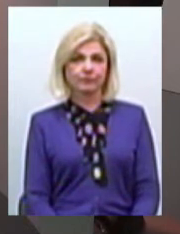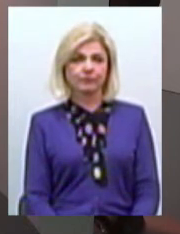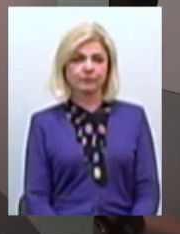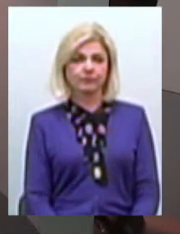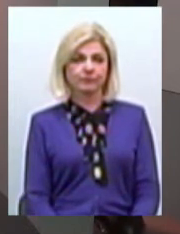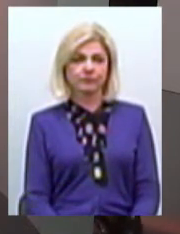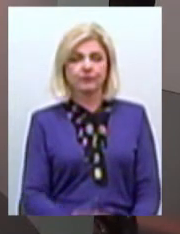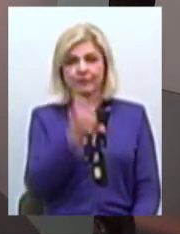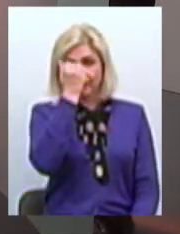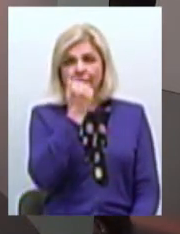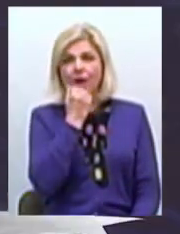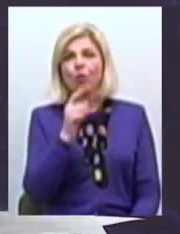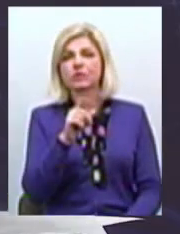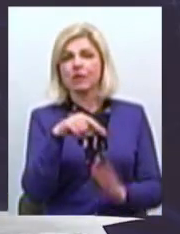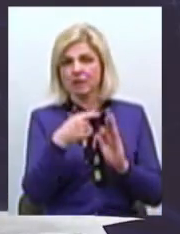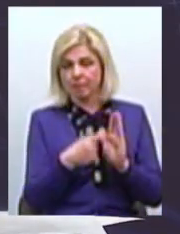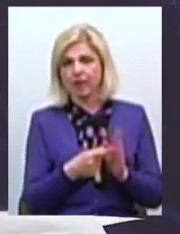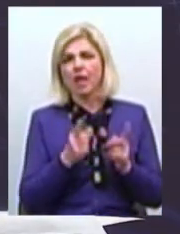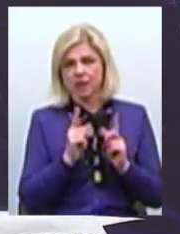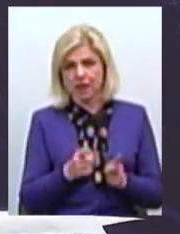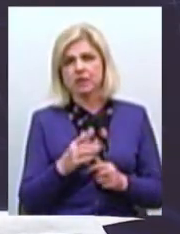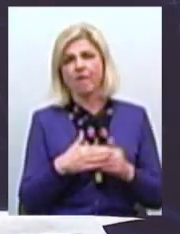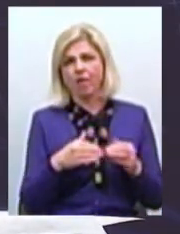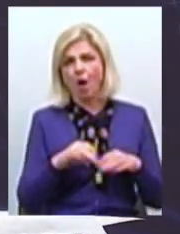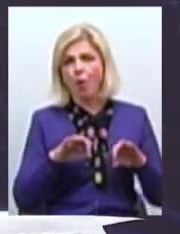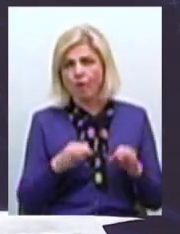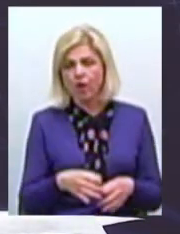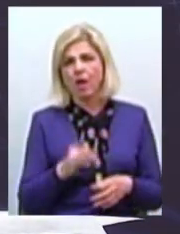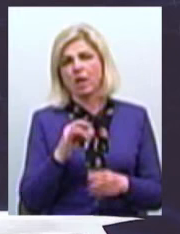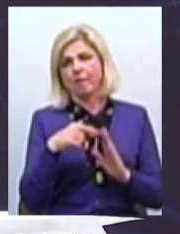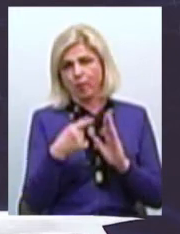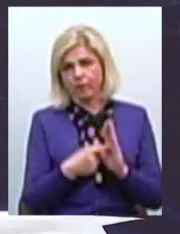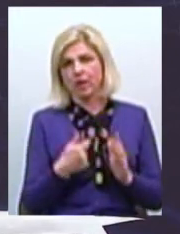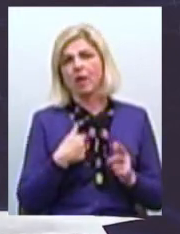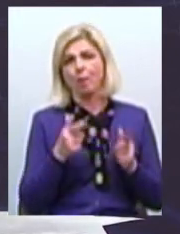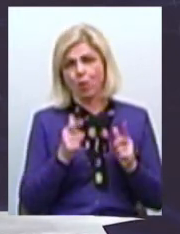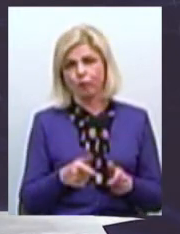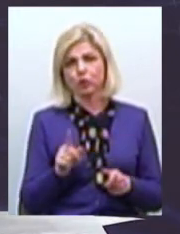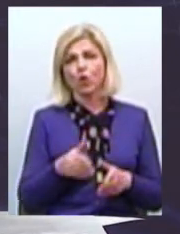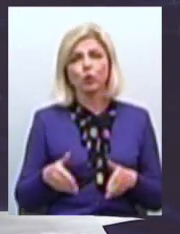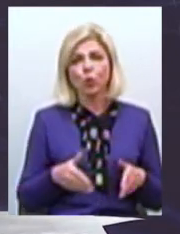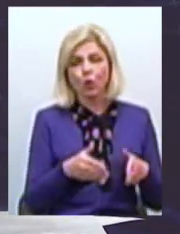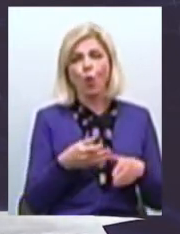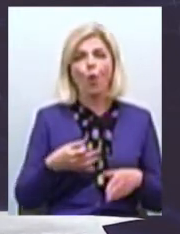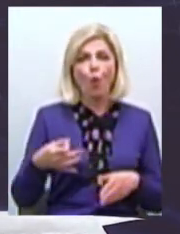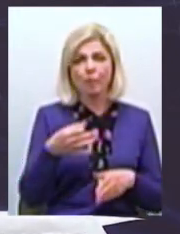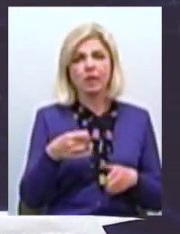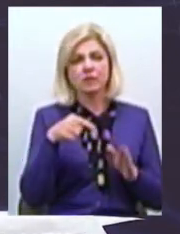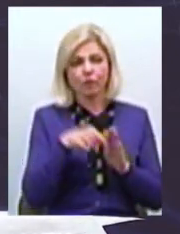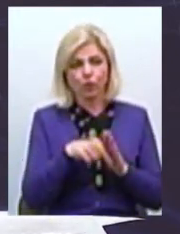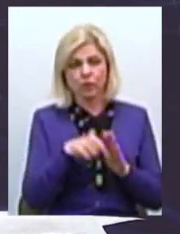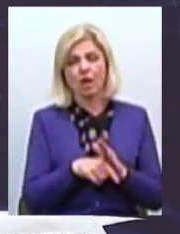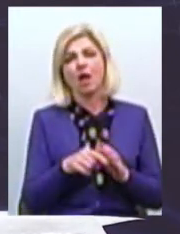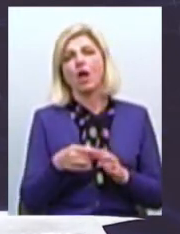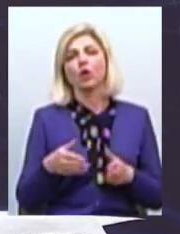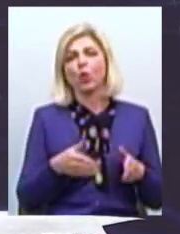Дякую за запитання Дійсно фахове І дійсно те питання З яким я повністю погоджую Що дороги обласного значення Це Ошки так названі